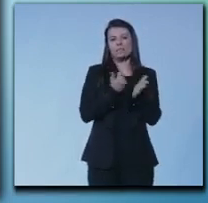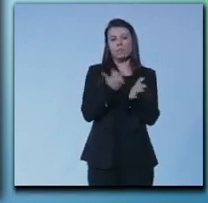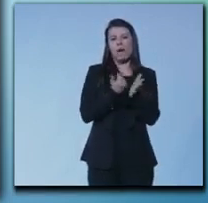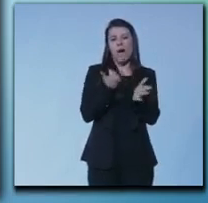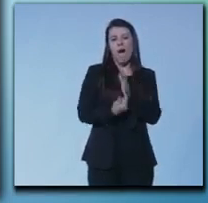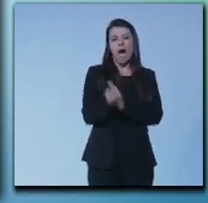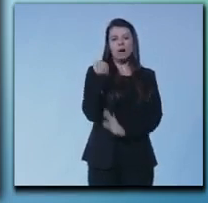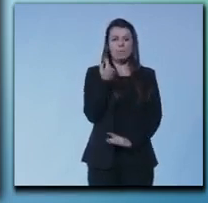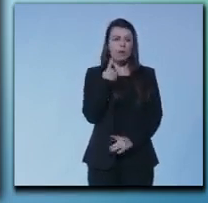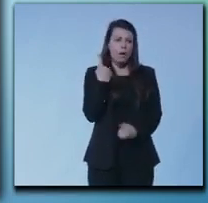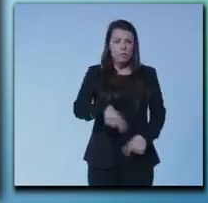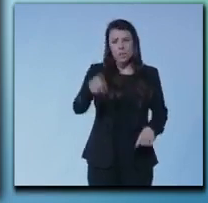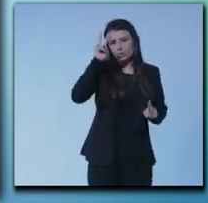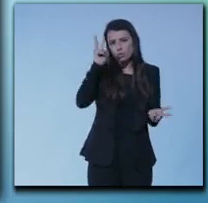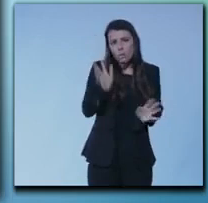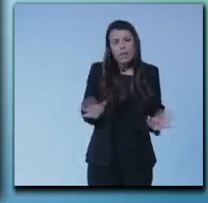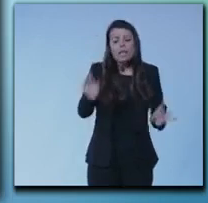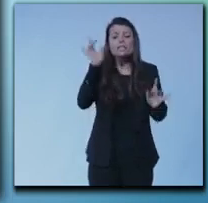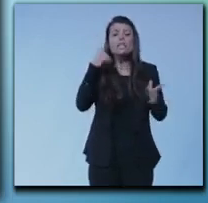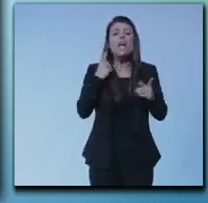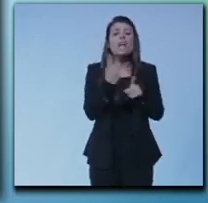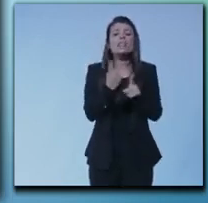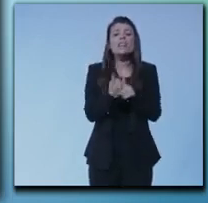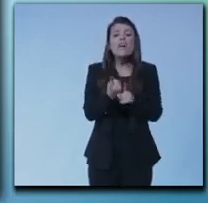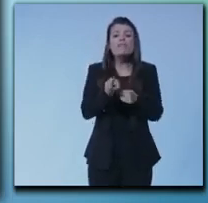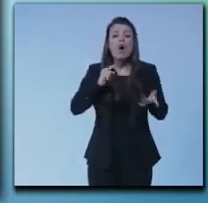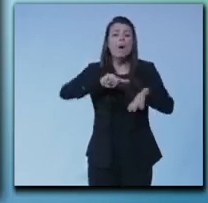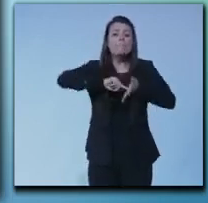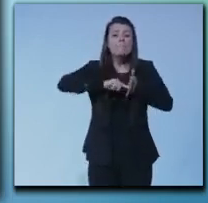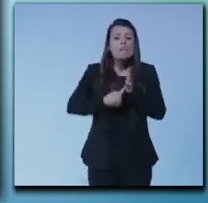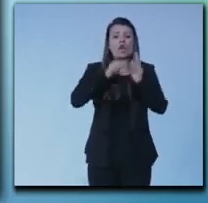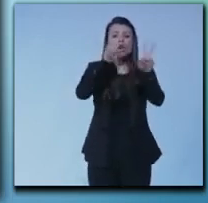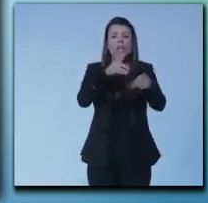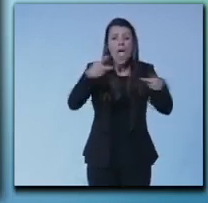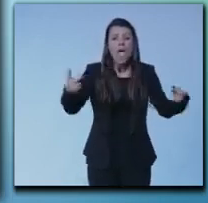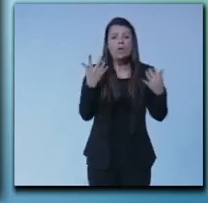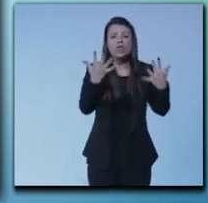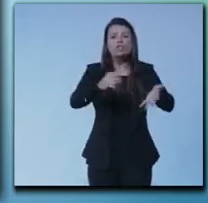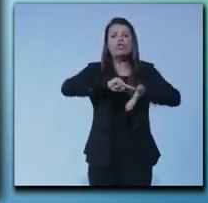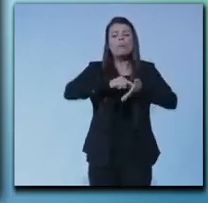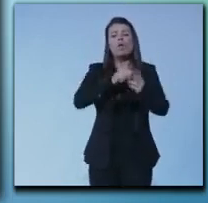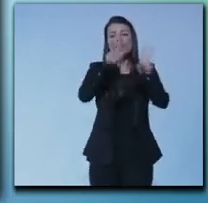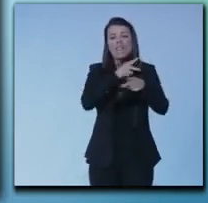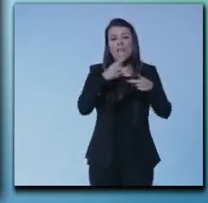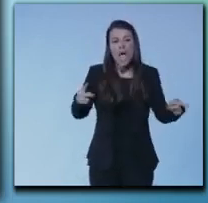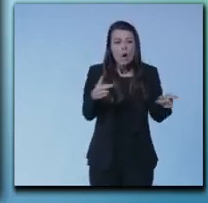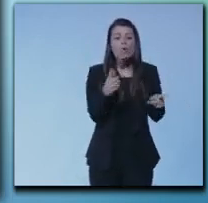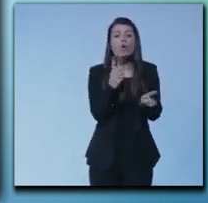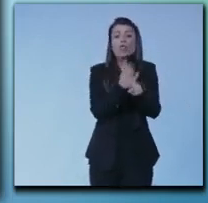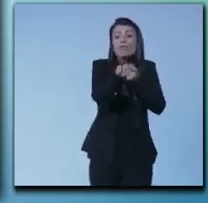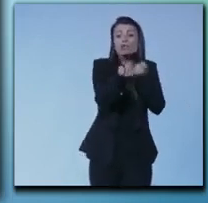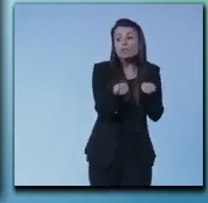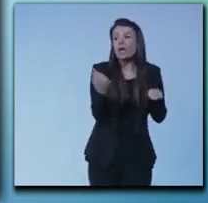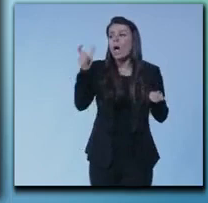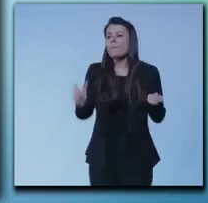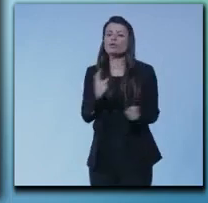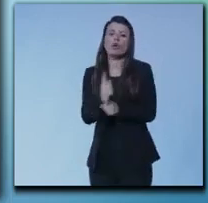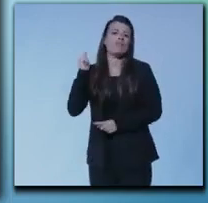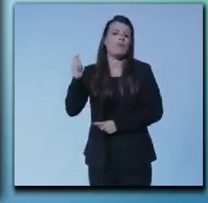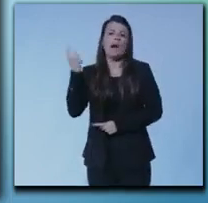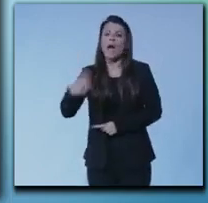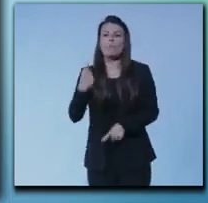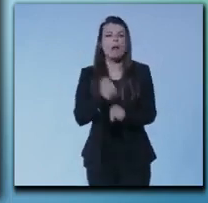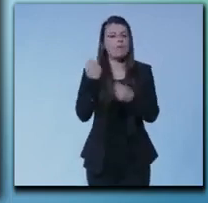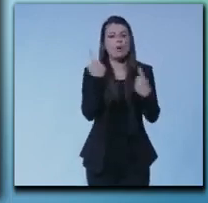gestire milioni di euro devo pagare una persona che mi gestisce decine di milioni di euro di appalti e poi se mi porta a casa il